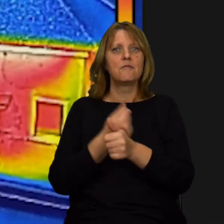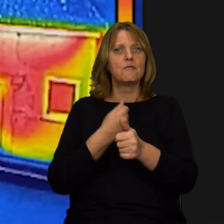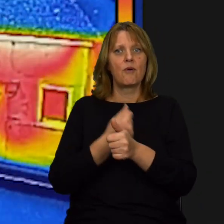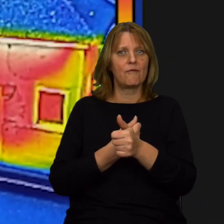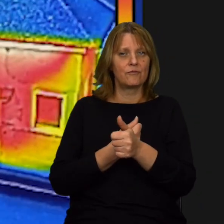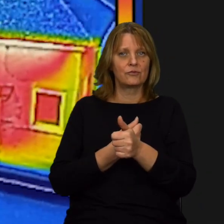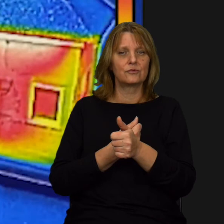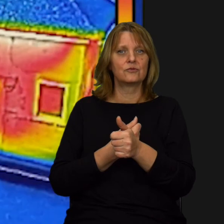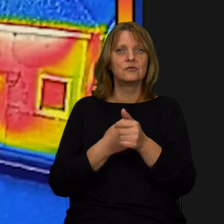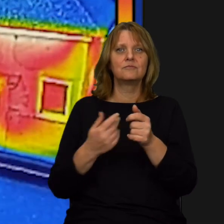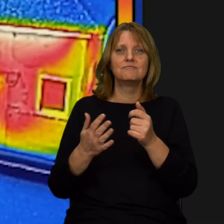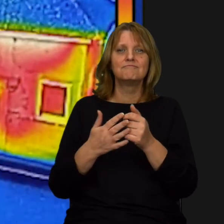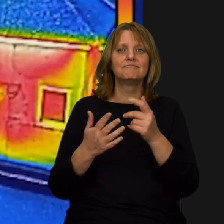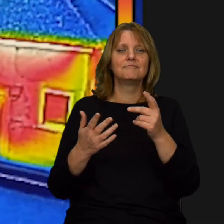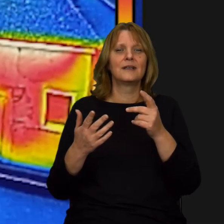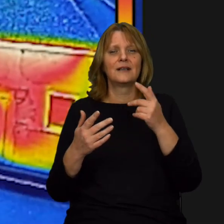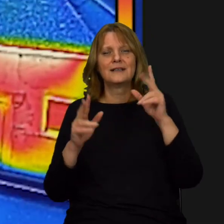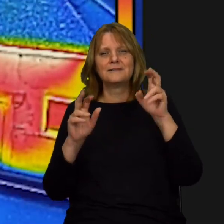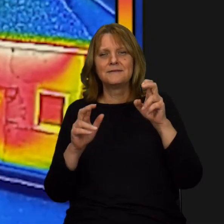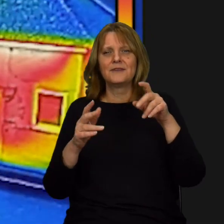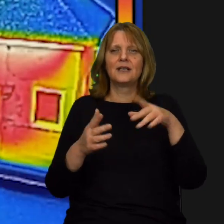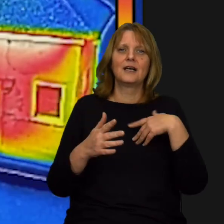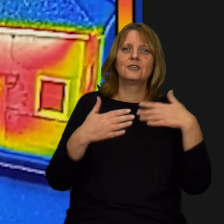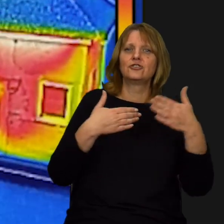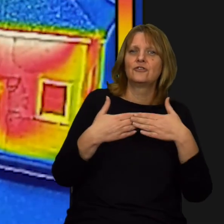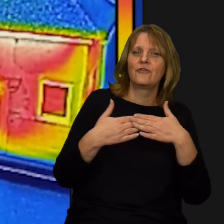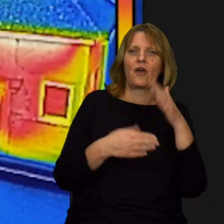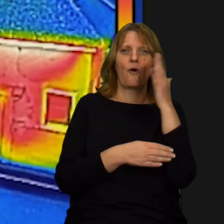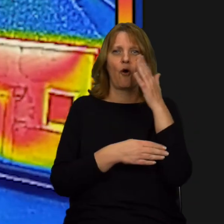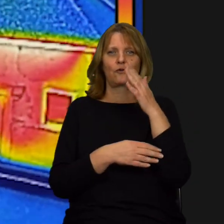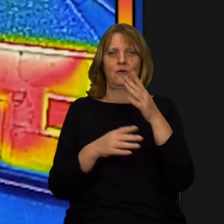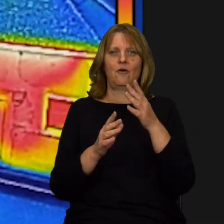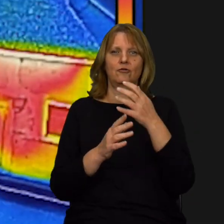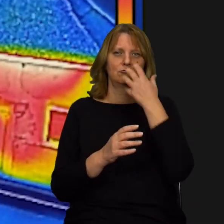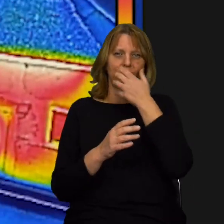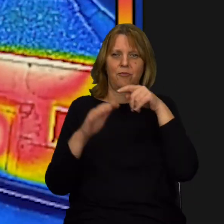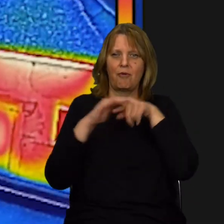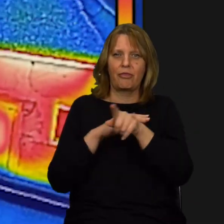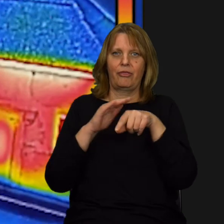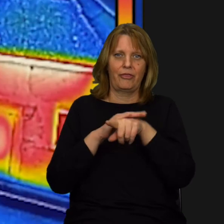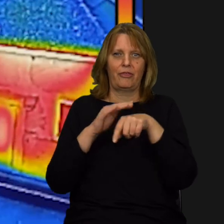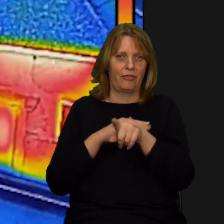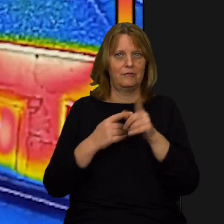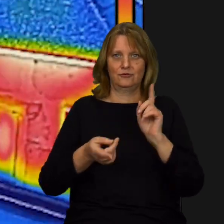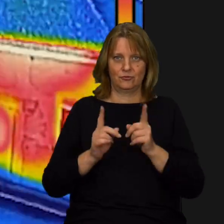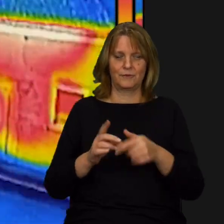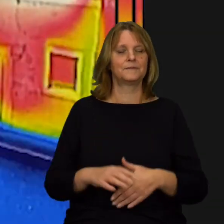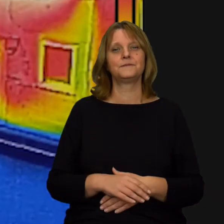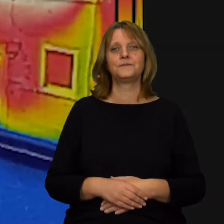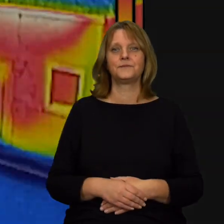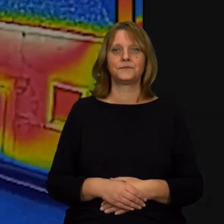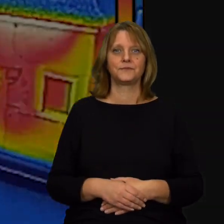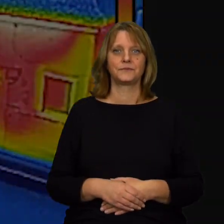Będzie to związane z występowaniem takich mostków ciepła jak drzwi, okna czy jakieś dziury w